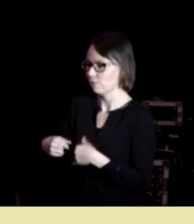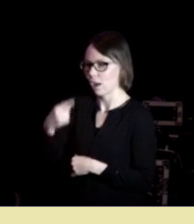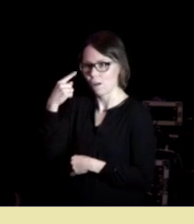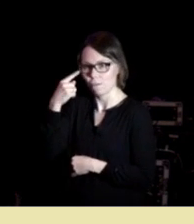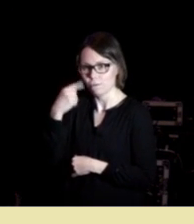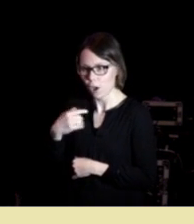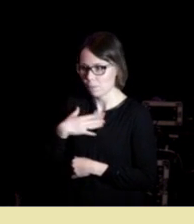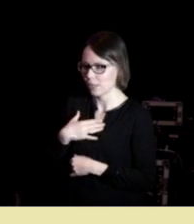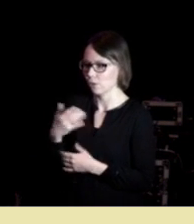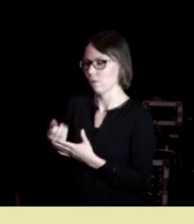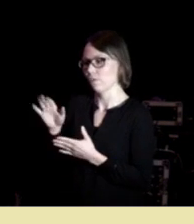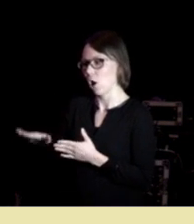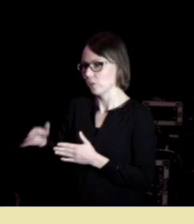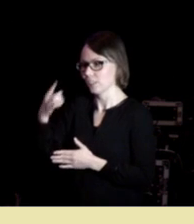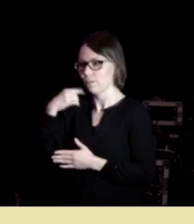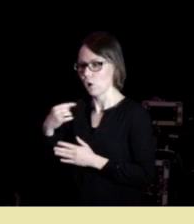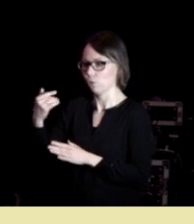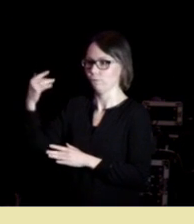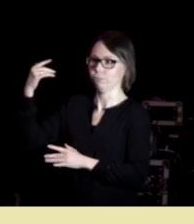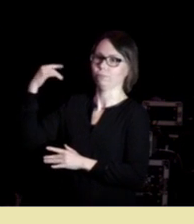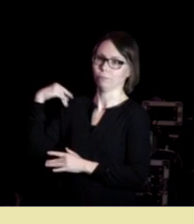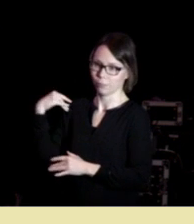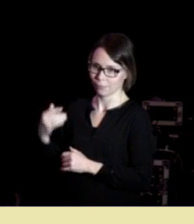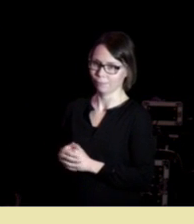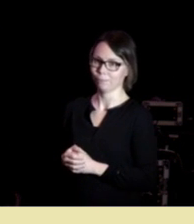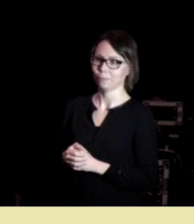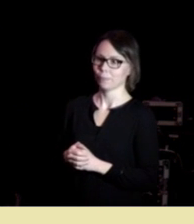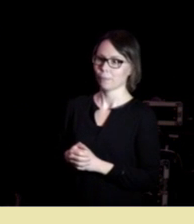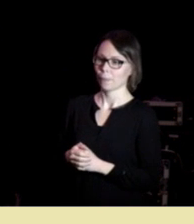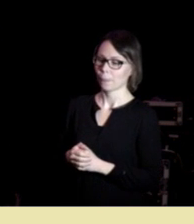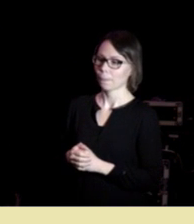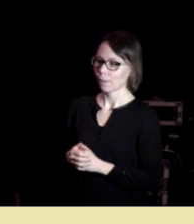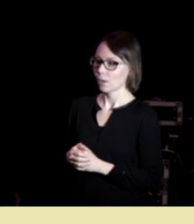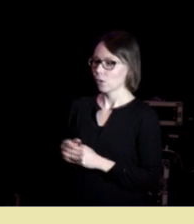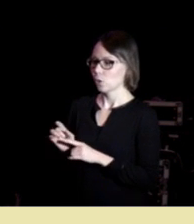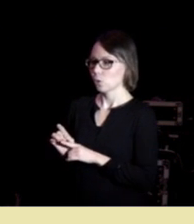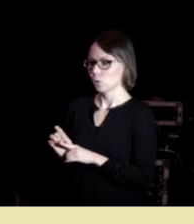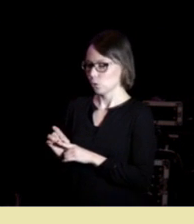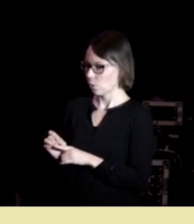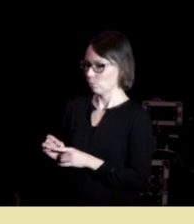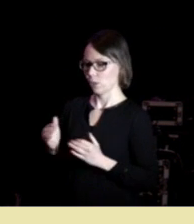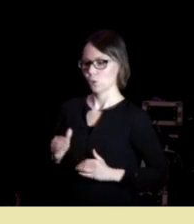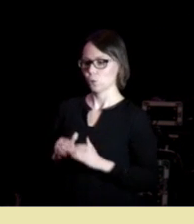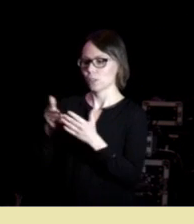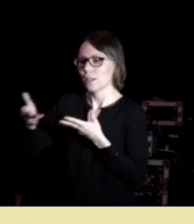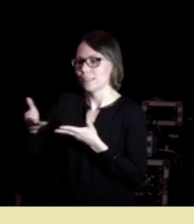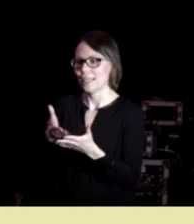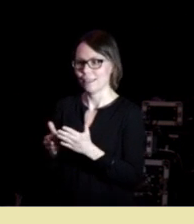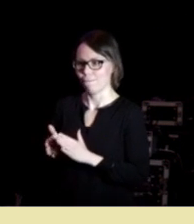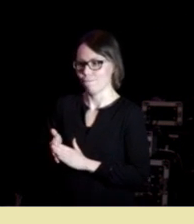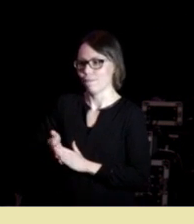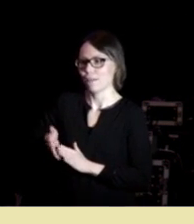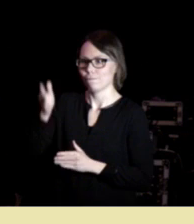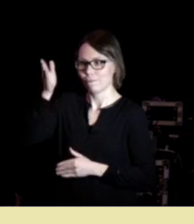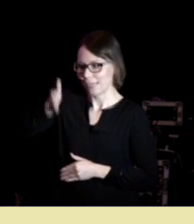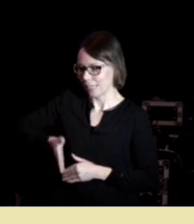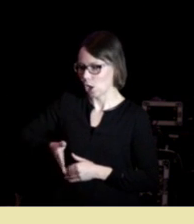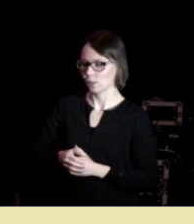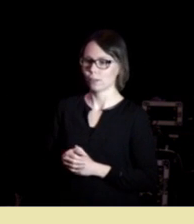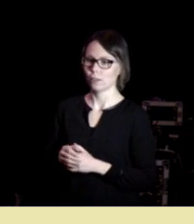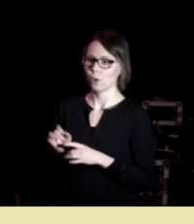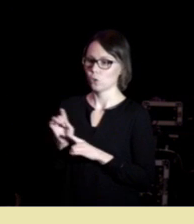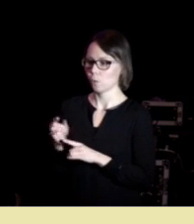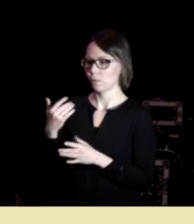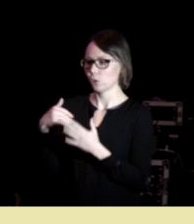min og den hadde han fått av far sin og så var det noen fedre til og på deg så vi sosialiseres vertikalt og som